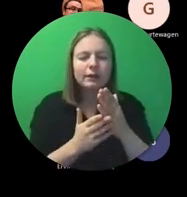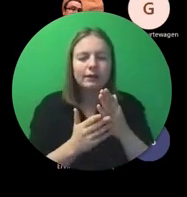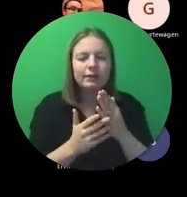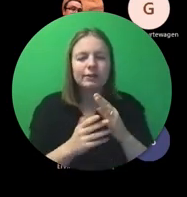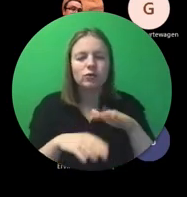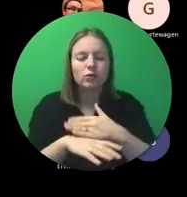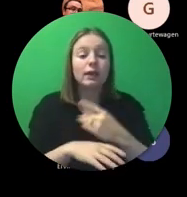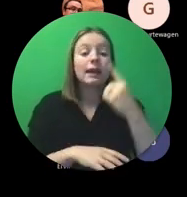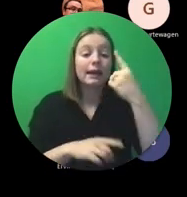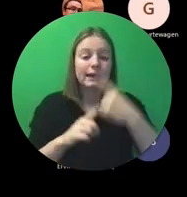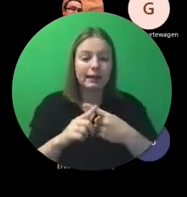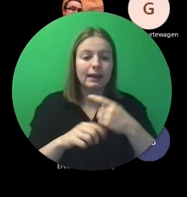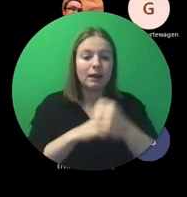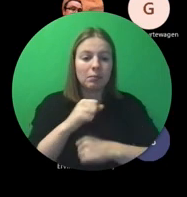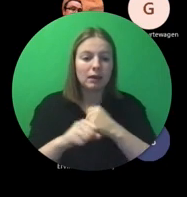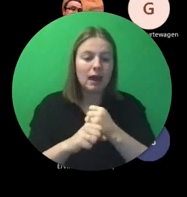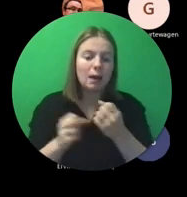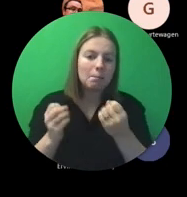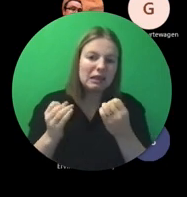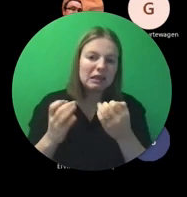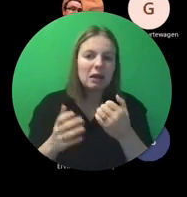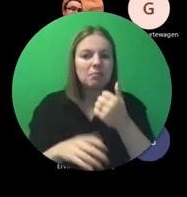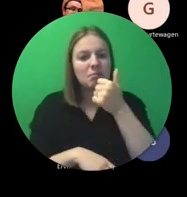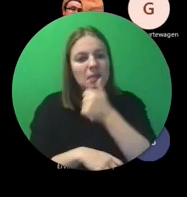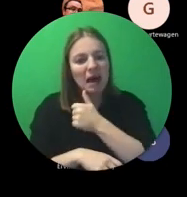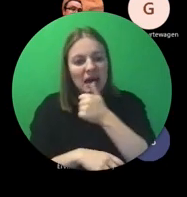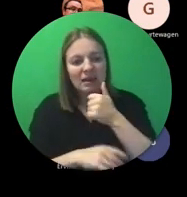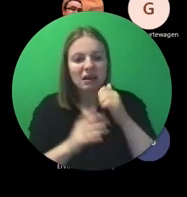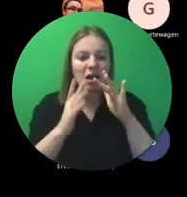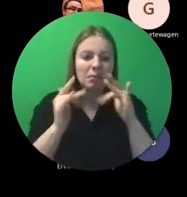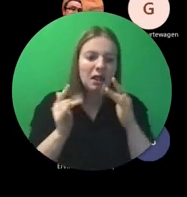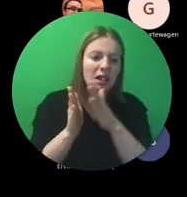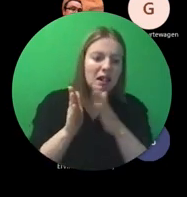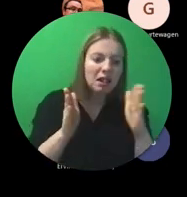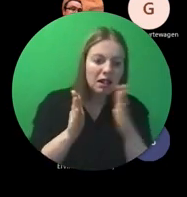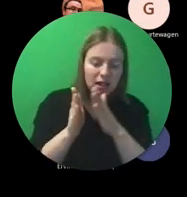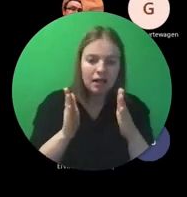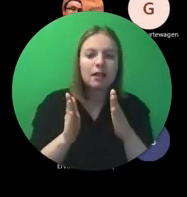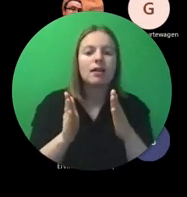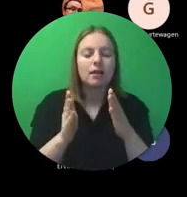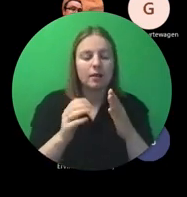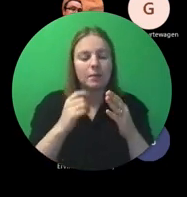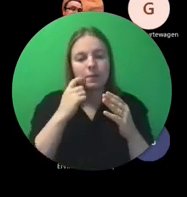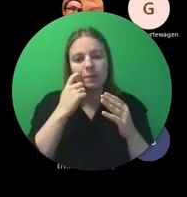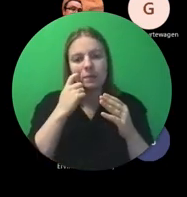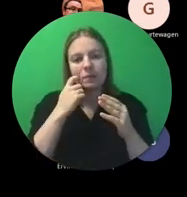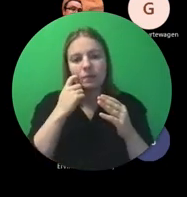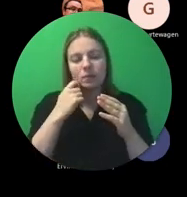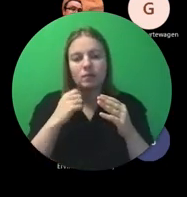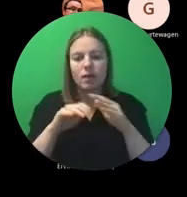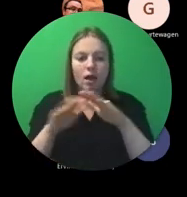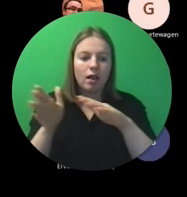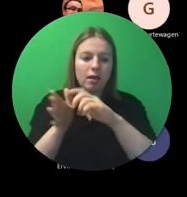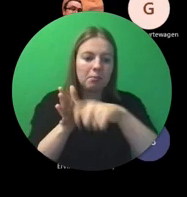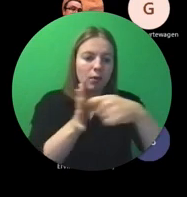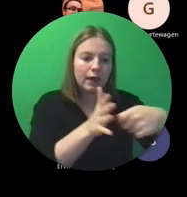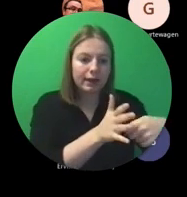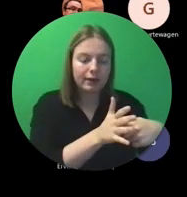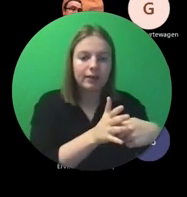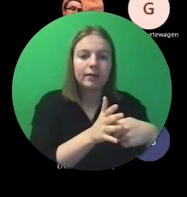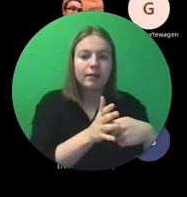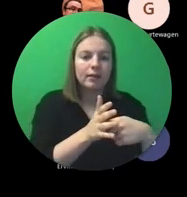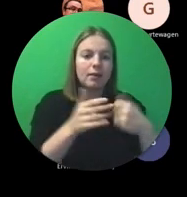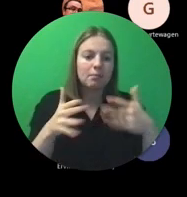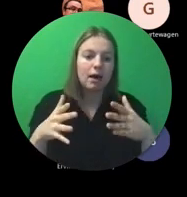doen is een keer per jaar in meestal maart april geven de kans aan de begunstigden om met hun